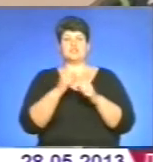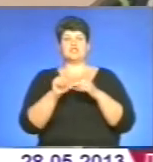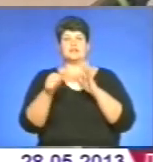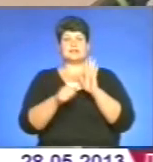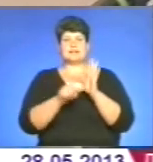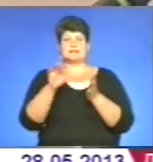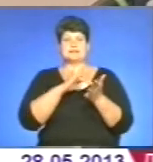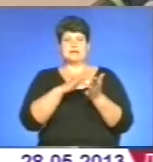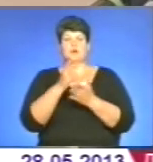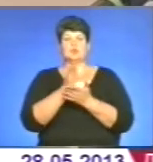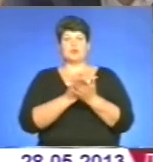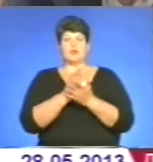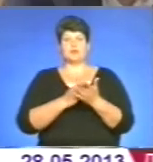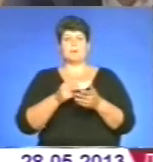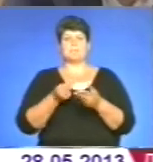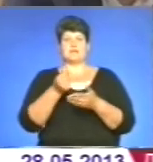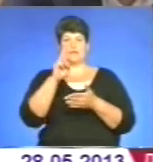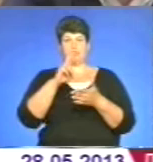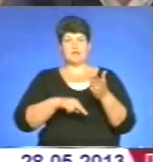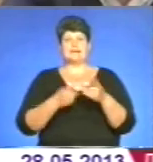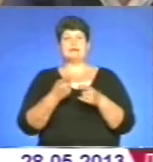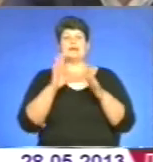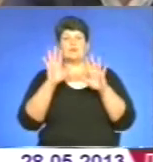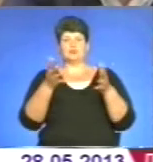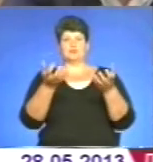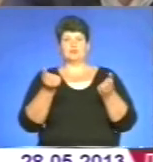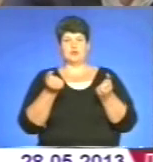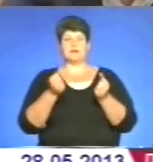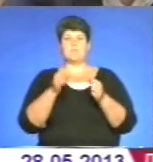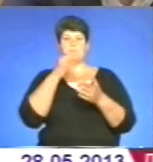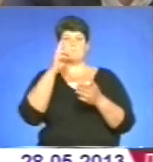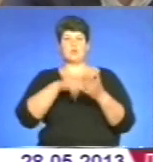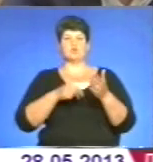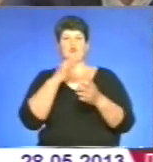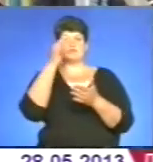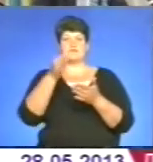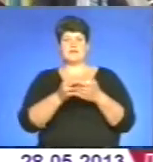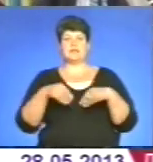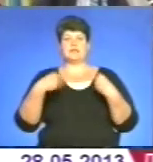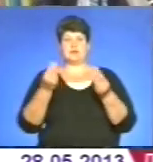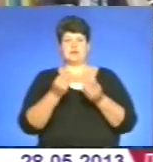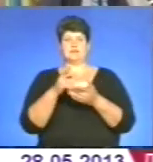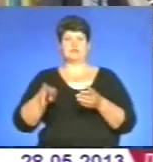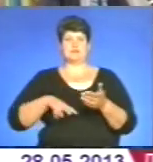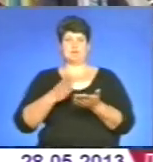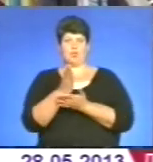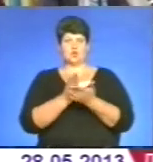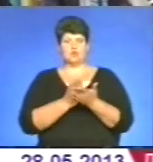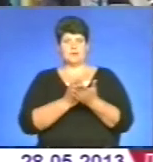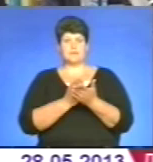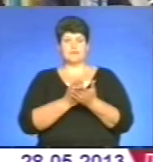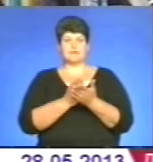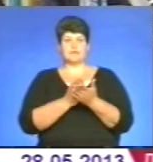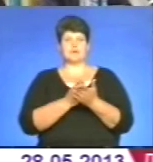обслуговування платників податків, де оперативно прийматимуть податкову звітність та надаватимуть адмінпослуги. На базі